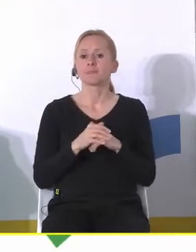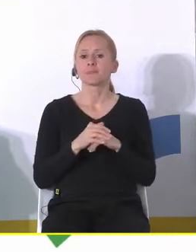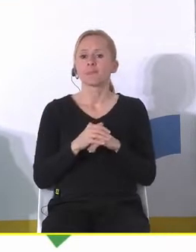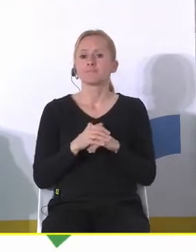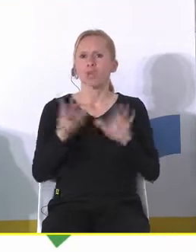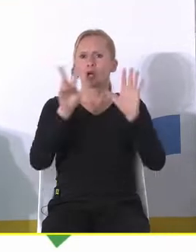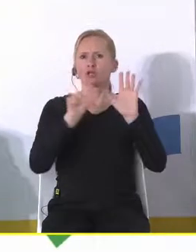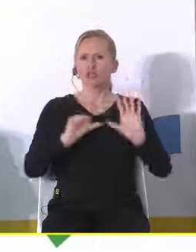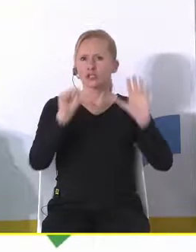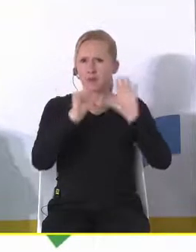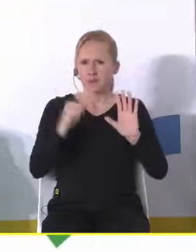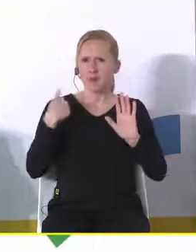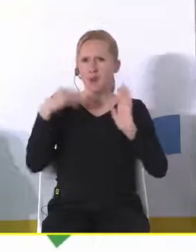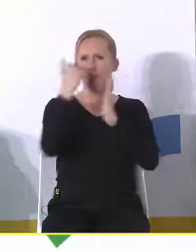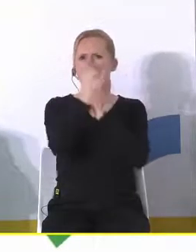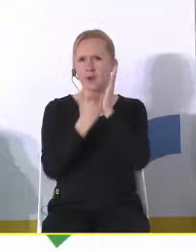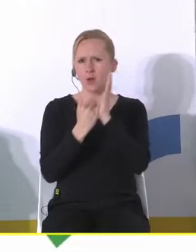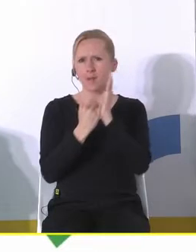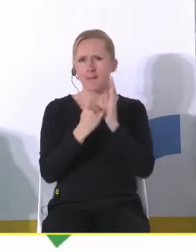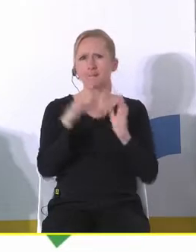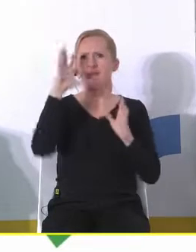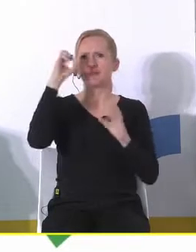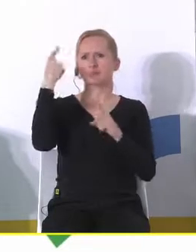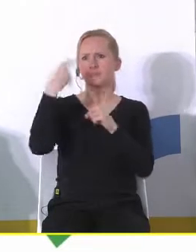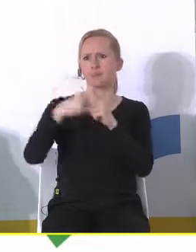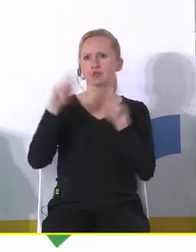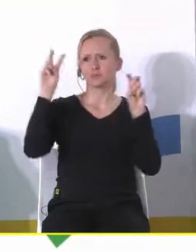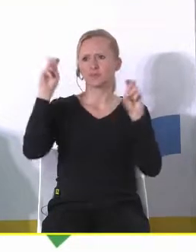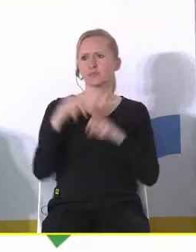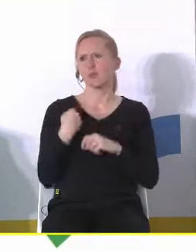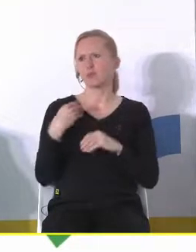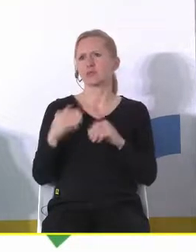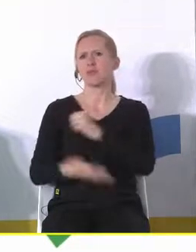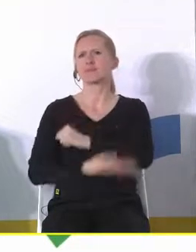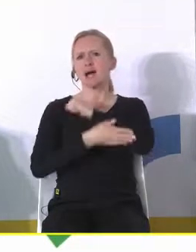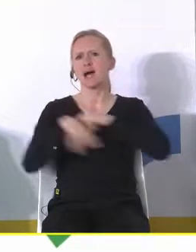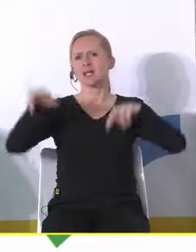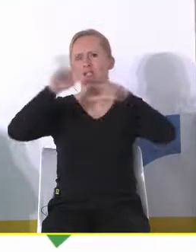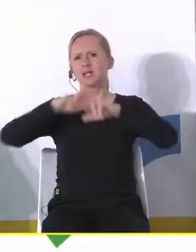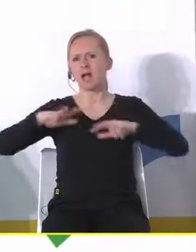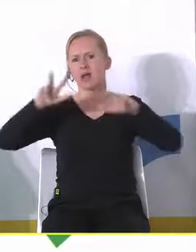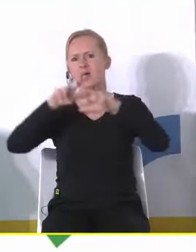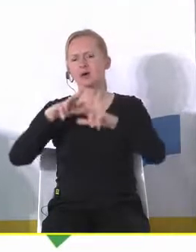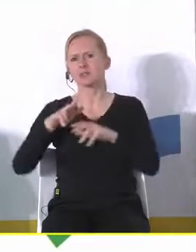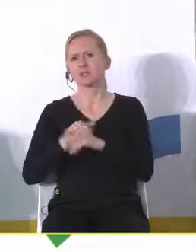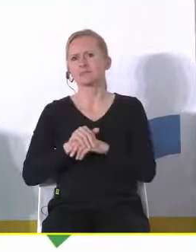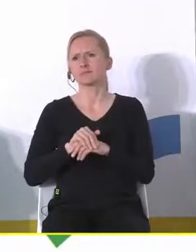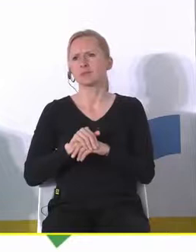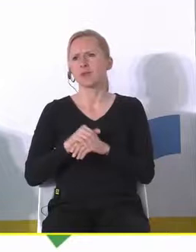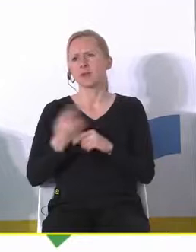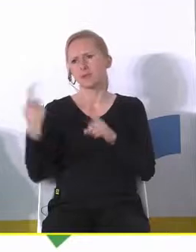6 lat temu kiedy wprowadzono program Rodzina 500 Plus podkreślano że to jest wsparcie dla rodzin już pomijam jakie to były cele